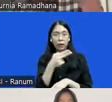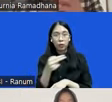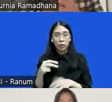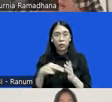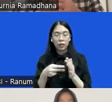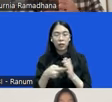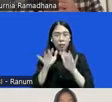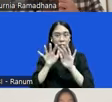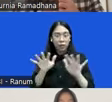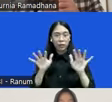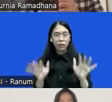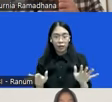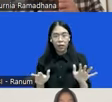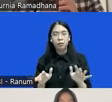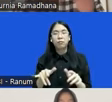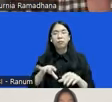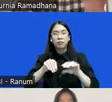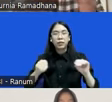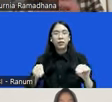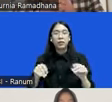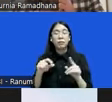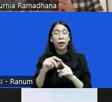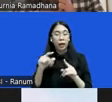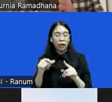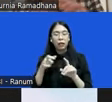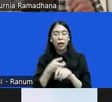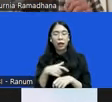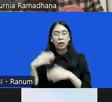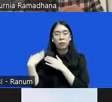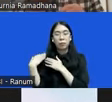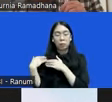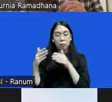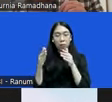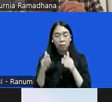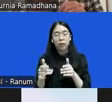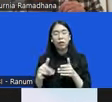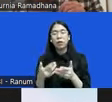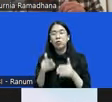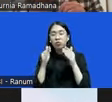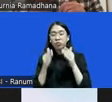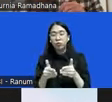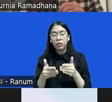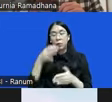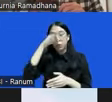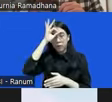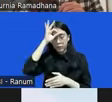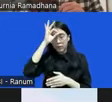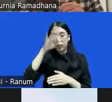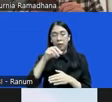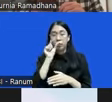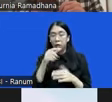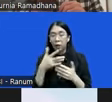sekali pekerjaan rumah dari pemangku kepentingan, salah satunya kepolisian, untuk bisa